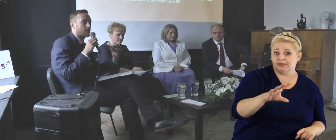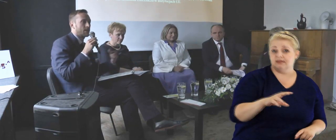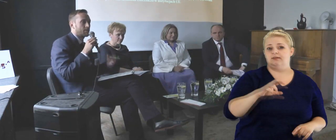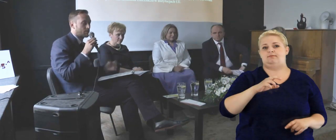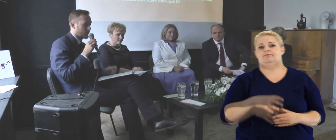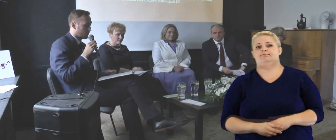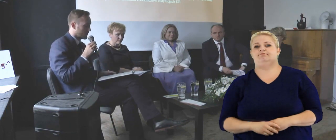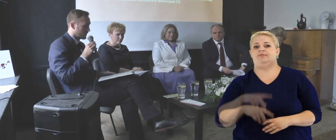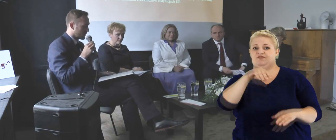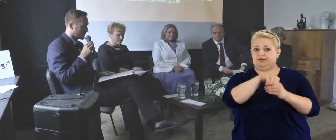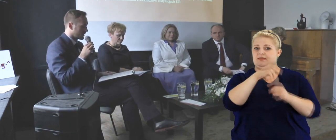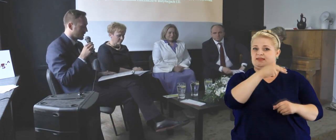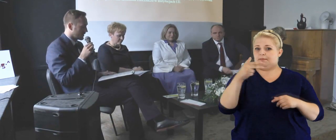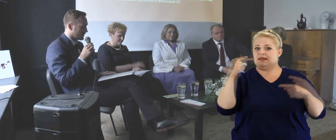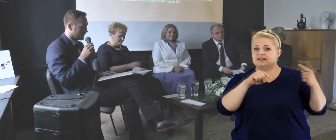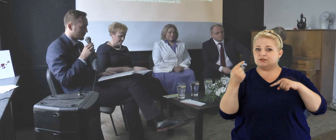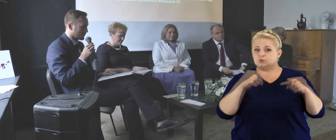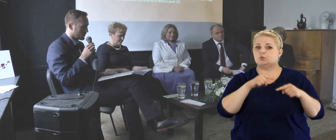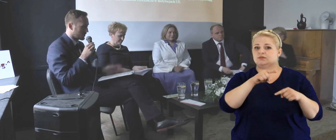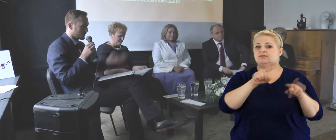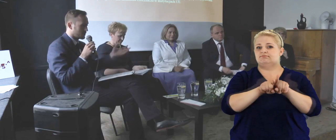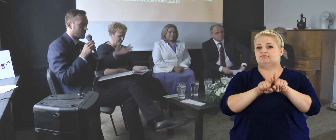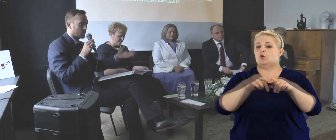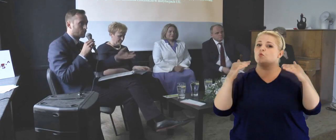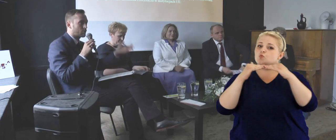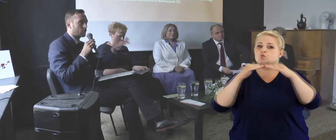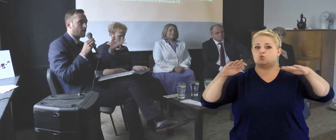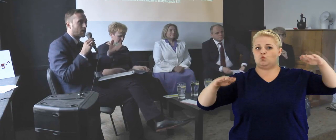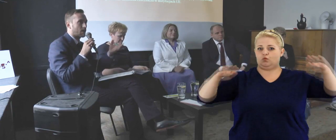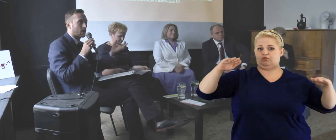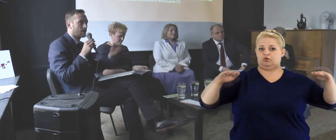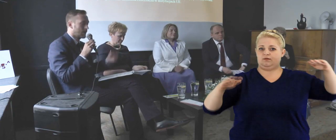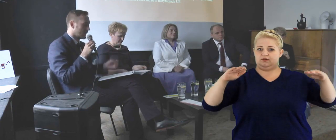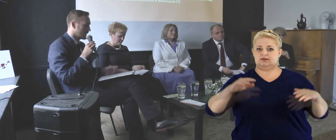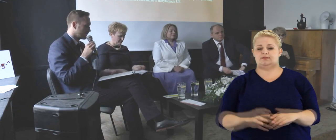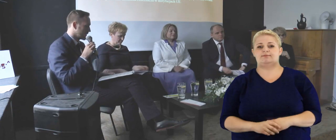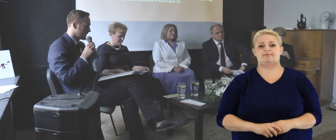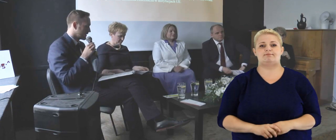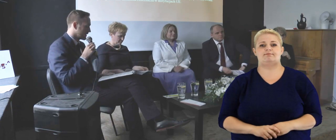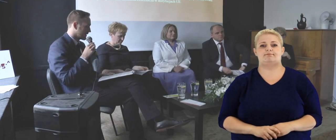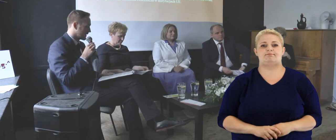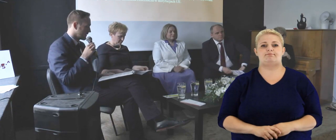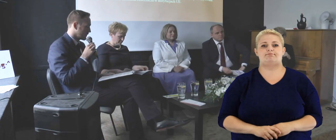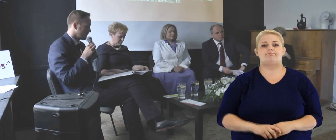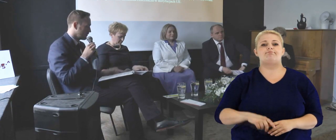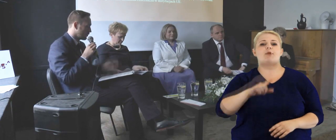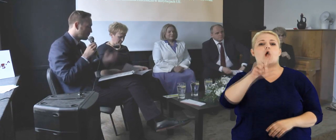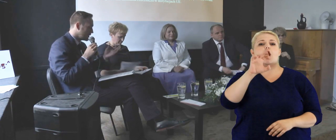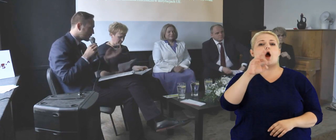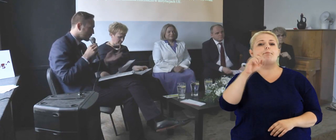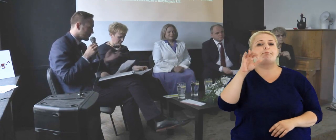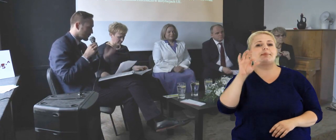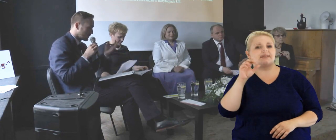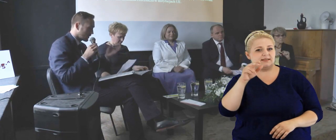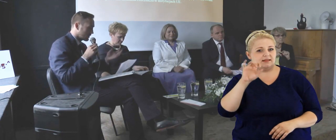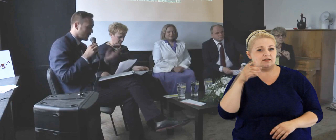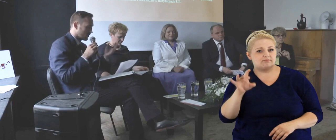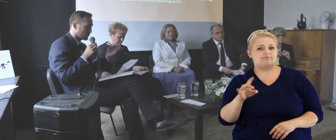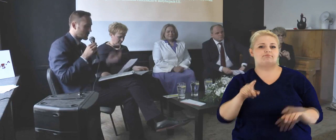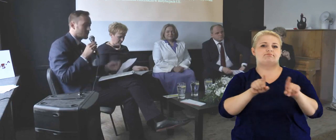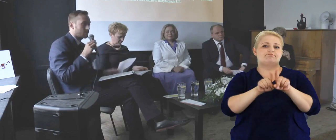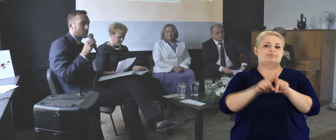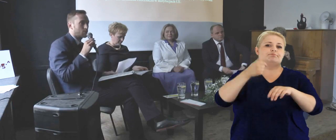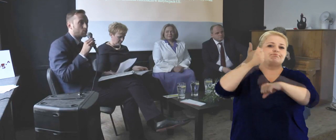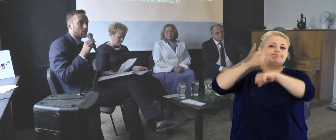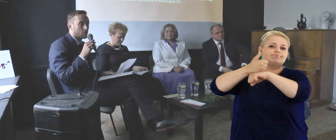ważne, że tym tematem naszej dyskusji też jest pewna równowaga tych lobbistów rozumianych